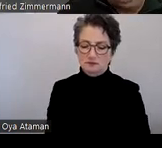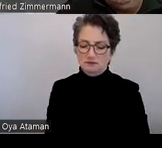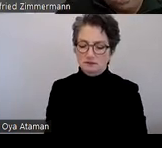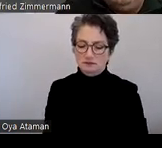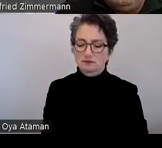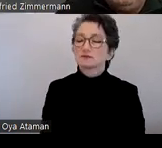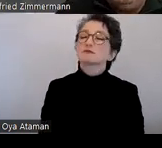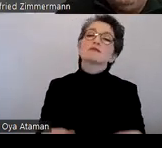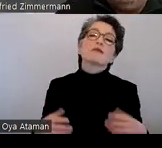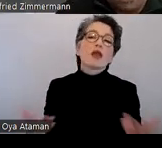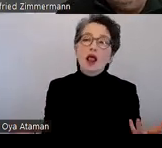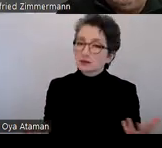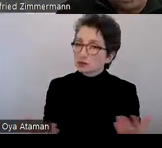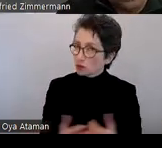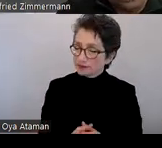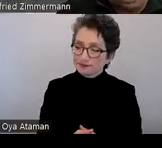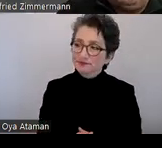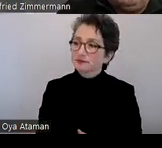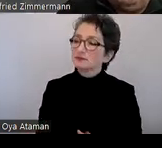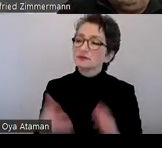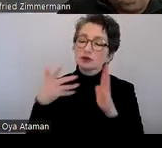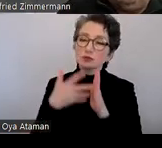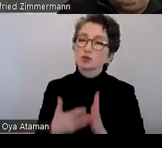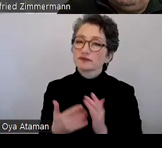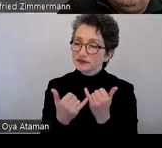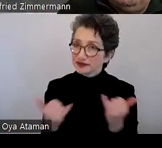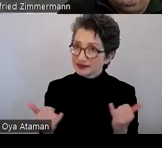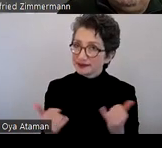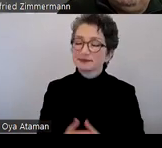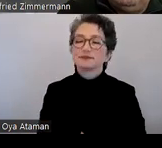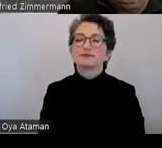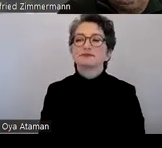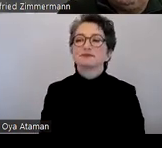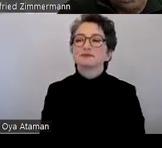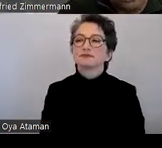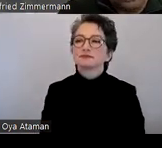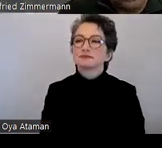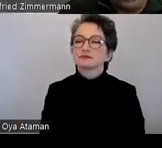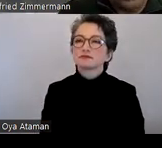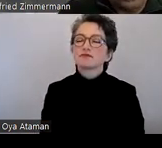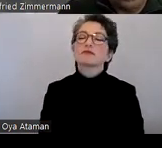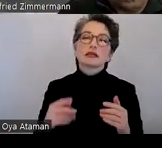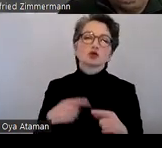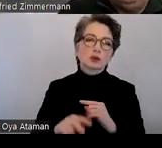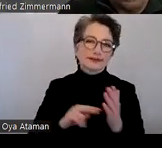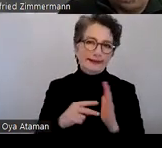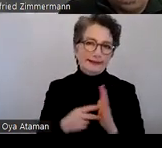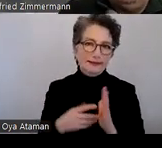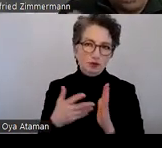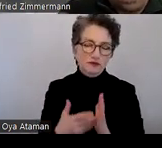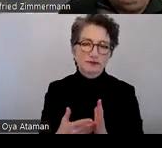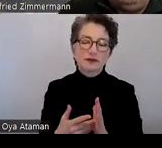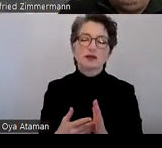Also geprüft wird es auf, also technisch geprüft wird auf PDF